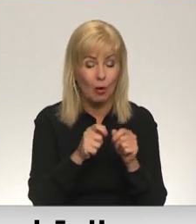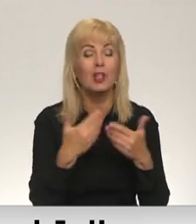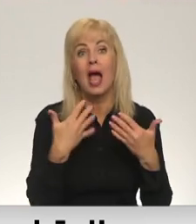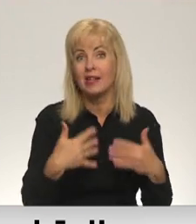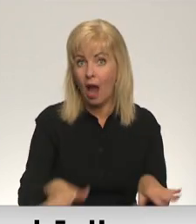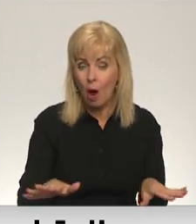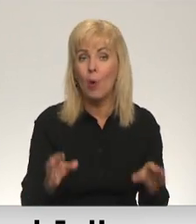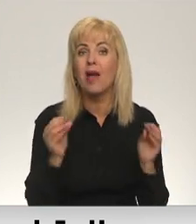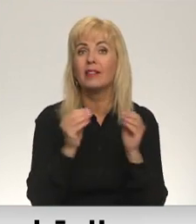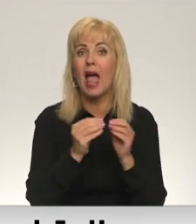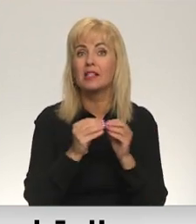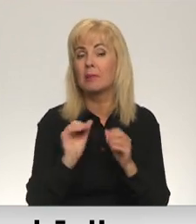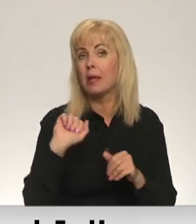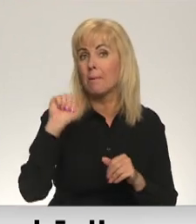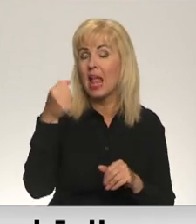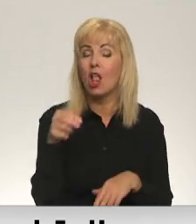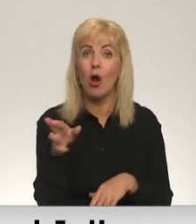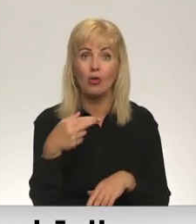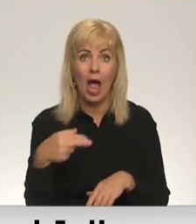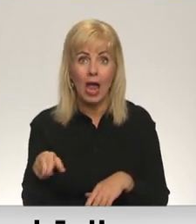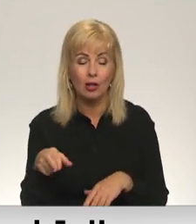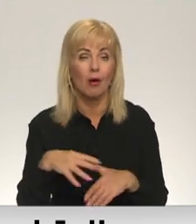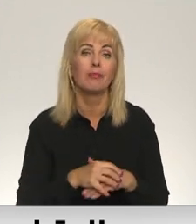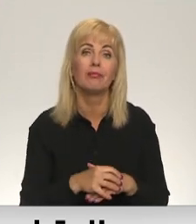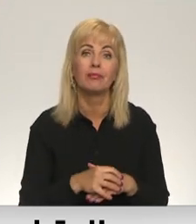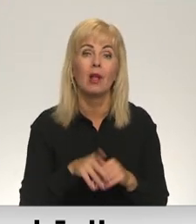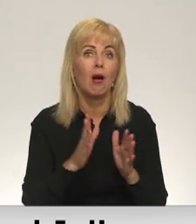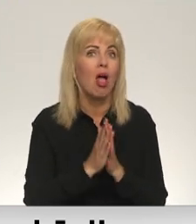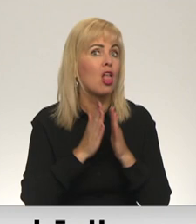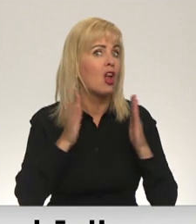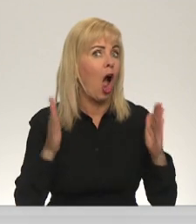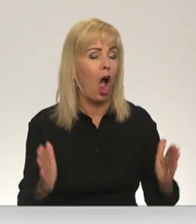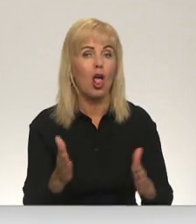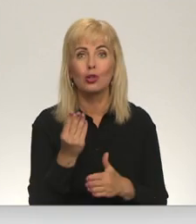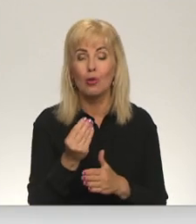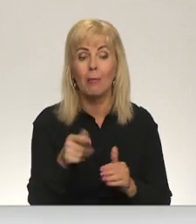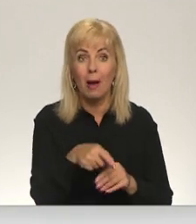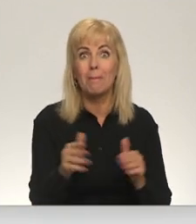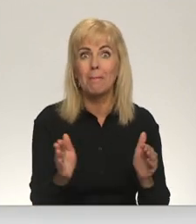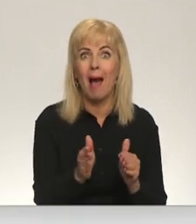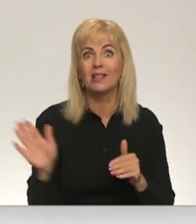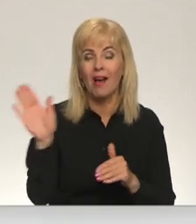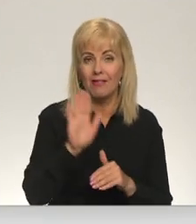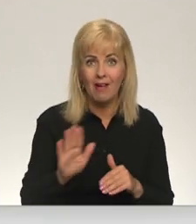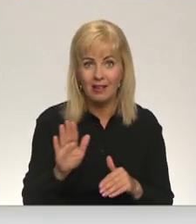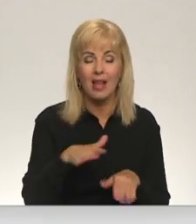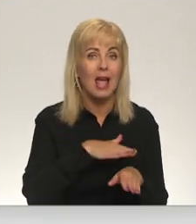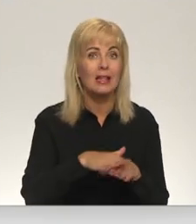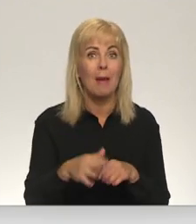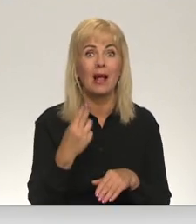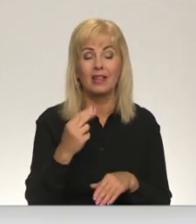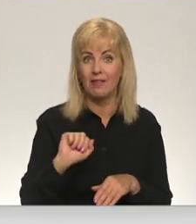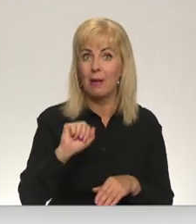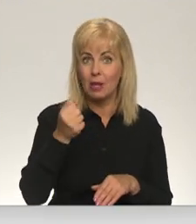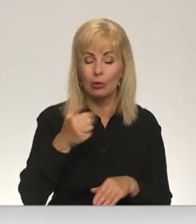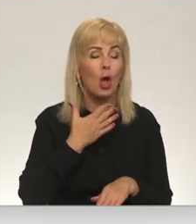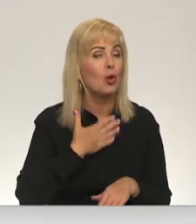sasniegts 10 miljonus eiro. Tā ir milzīga summa, tik mazai valstī kā mēs, nepilni 2 miljoni. Es